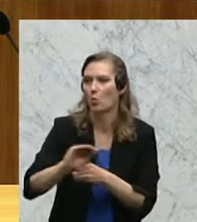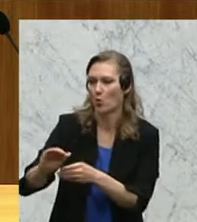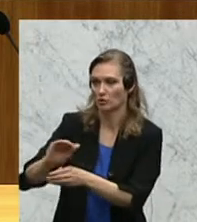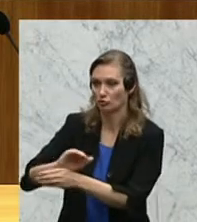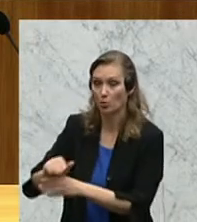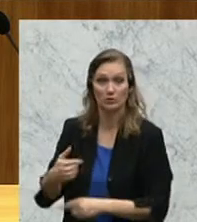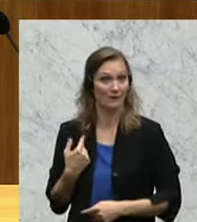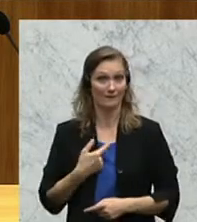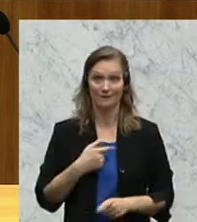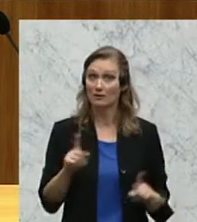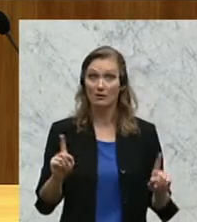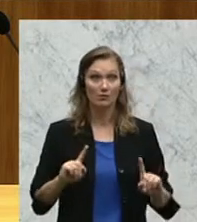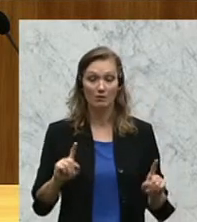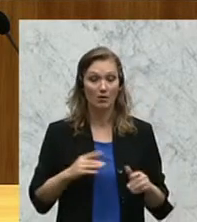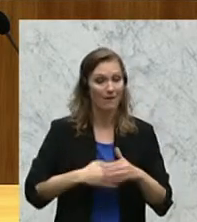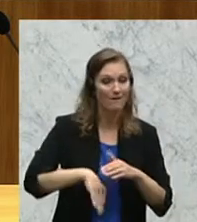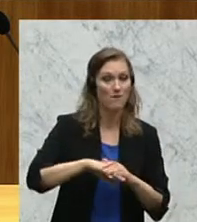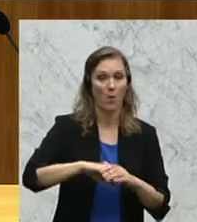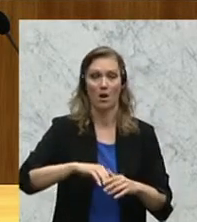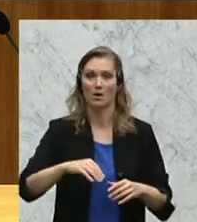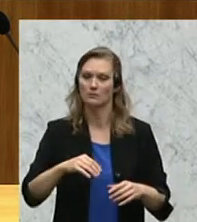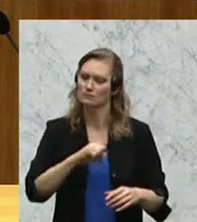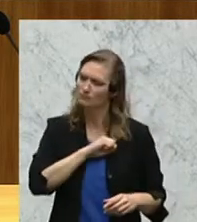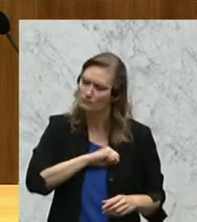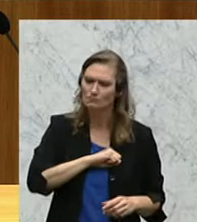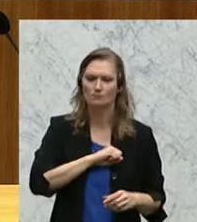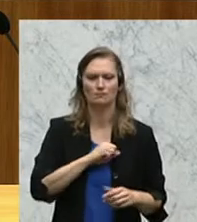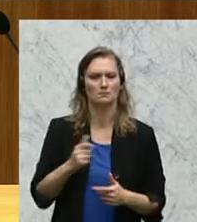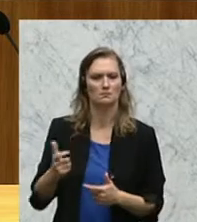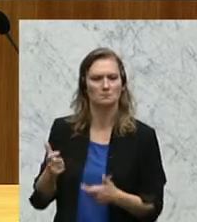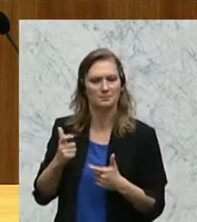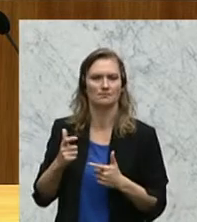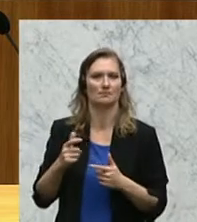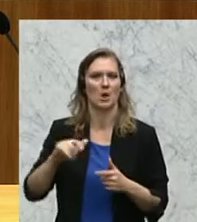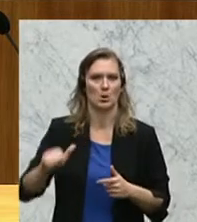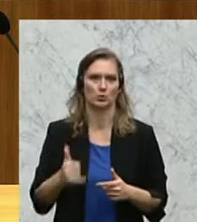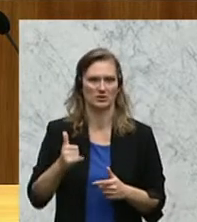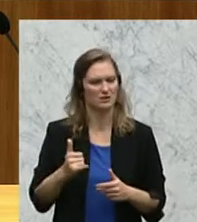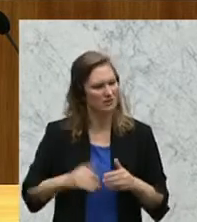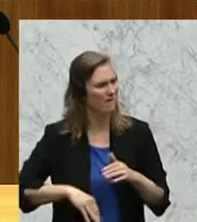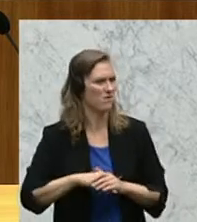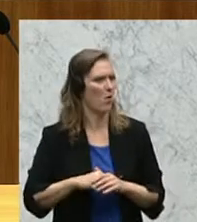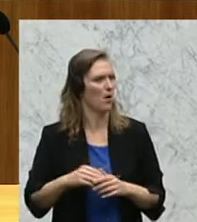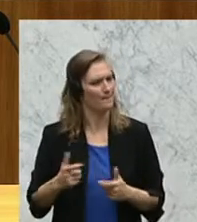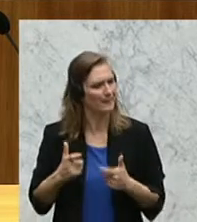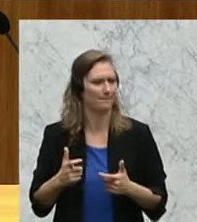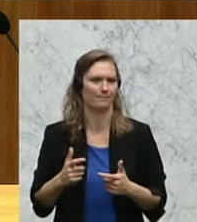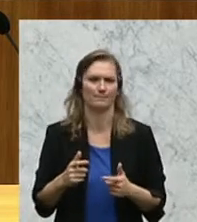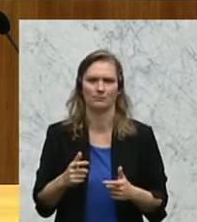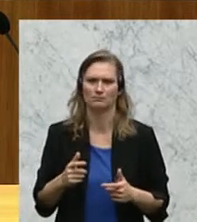die volle Härte der Justiz zu spüren bekommen. Die volle Härte. Da wurde nicht